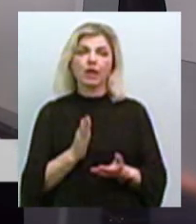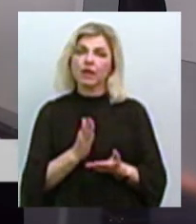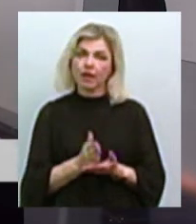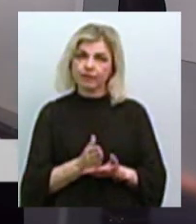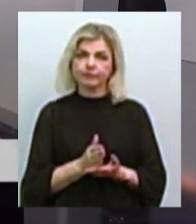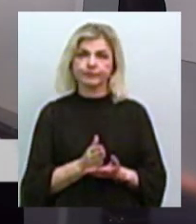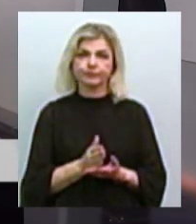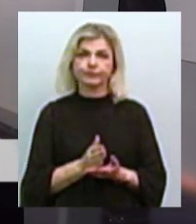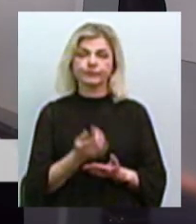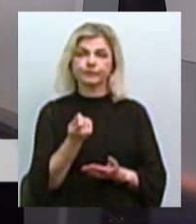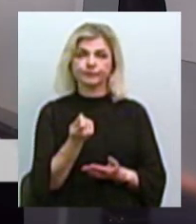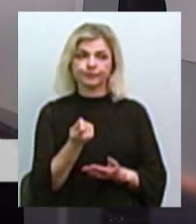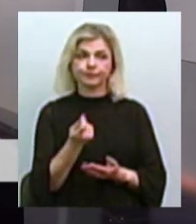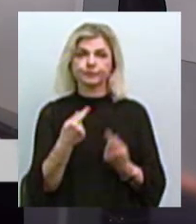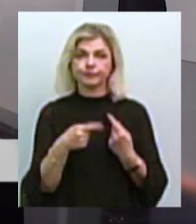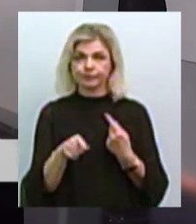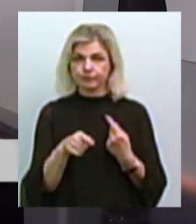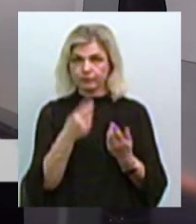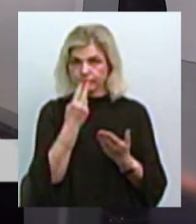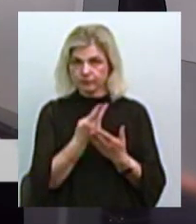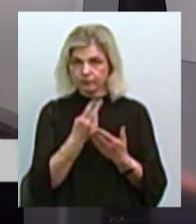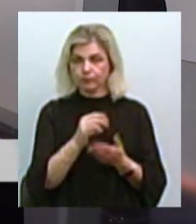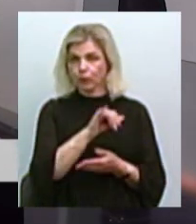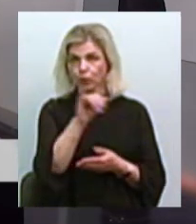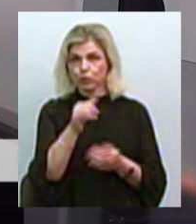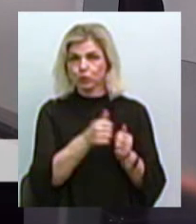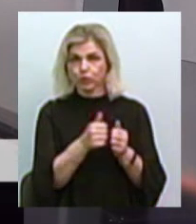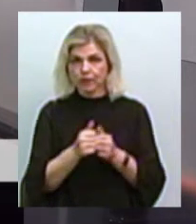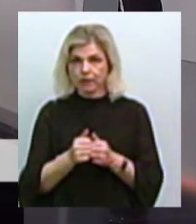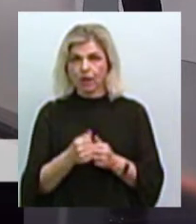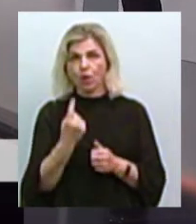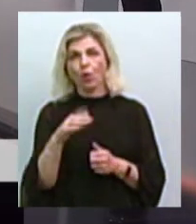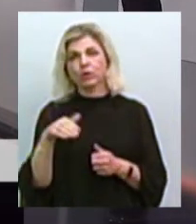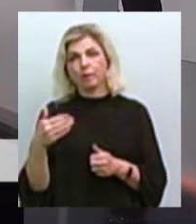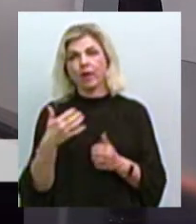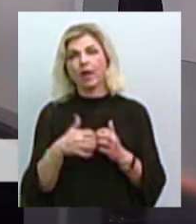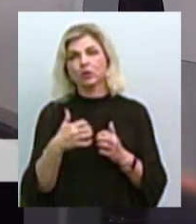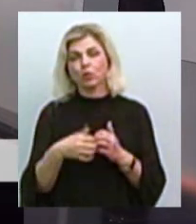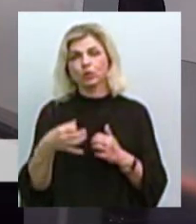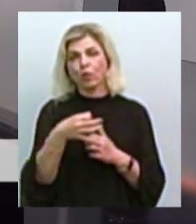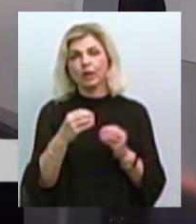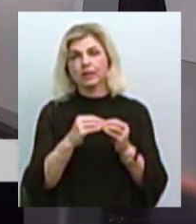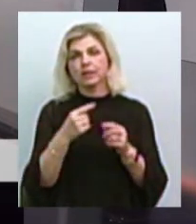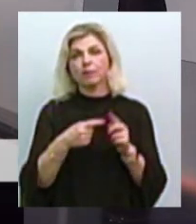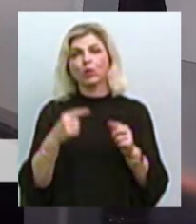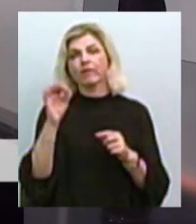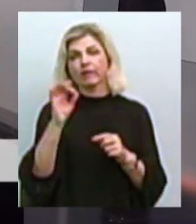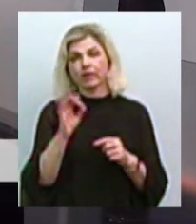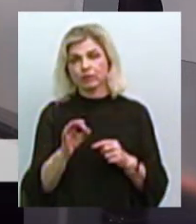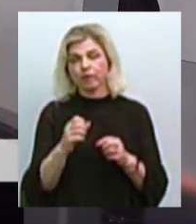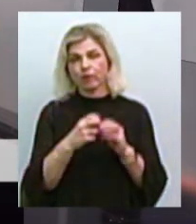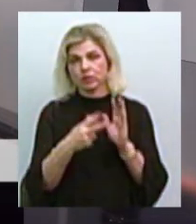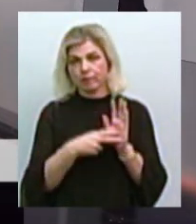трошки інші показники у сусідів. З одного боку, в Херсонській області 10,5 відсотків, це той самий 2018